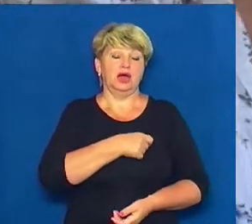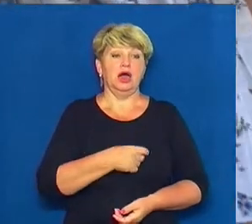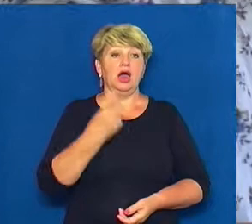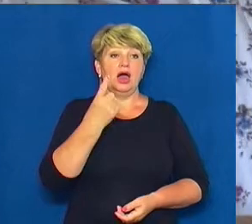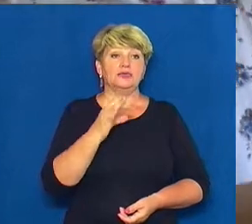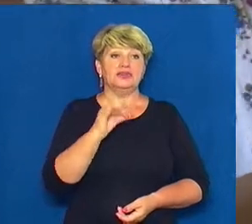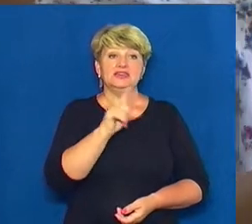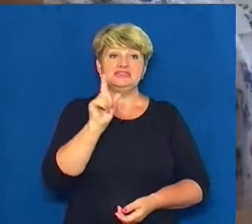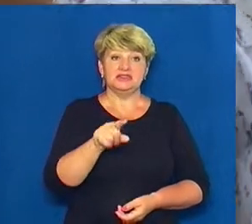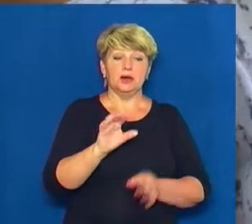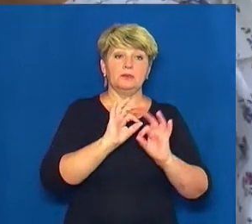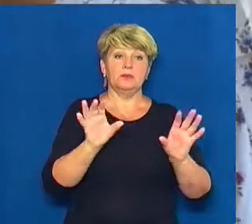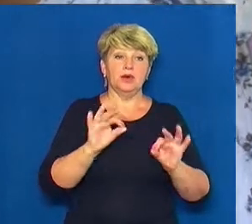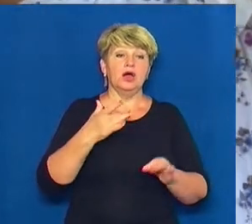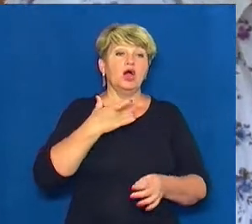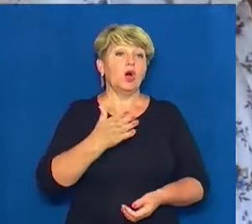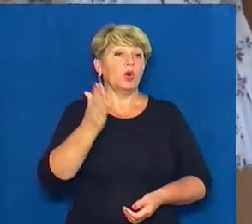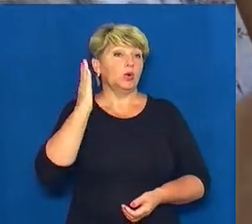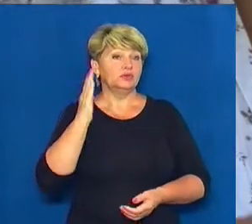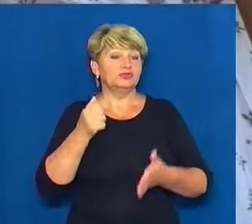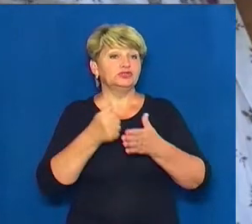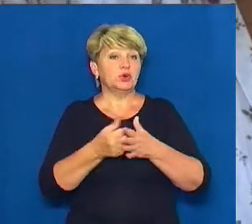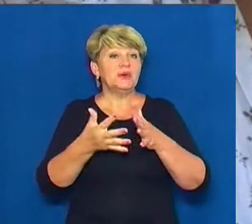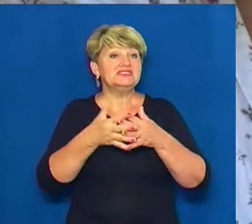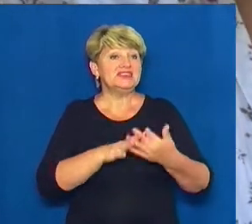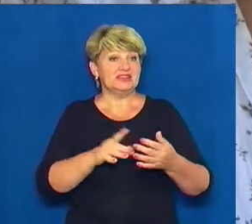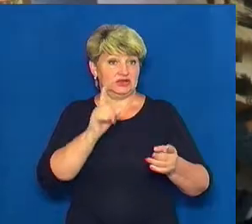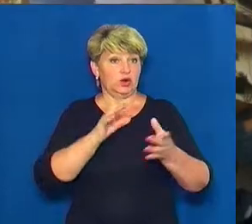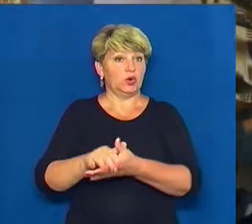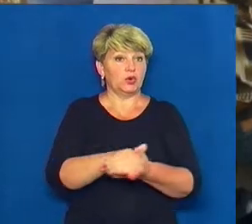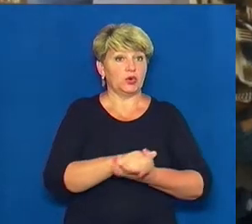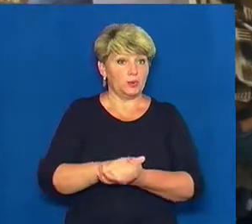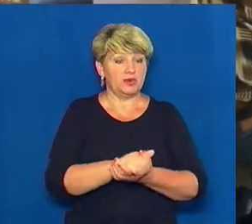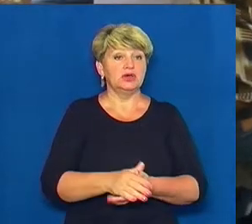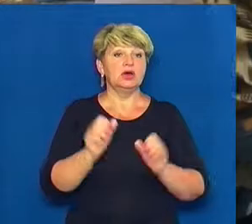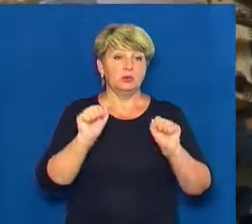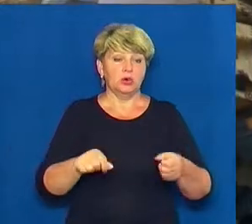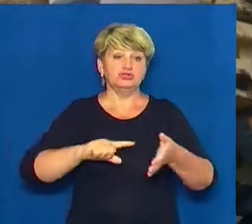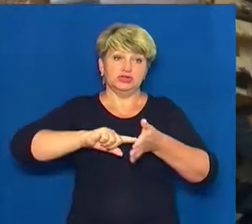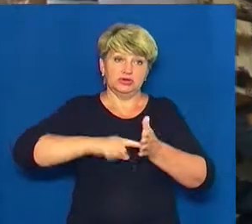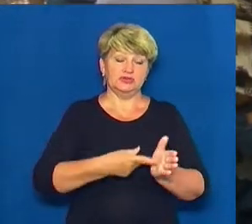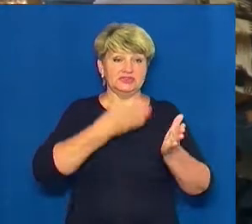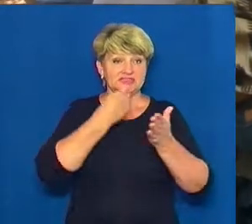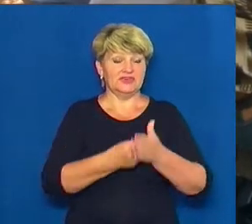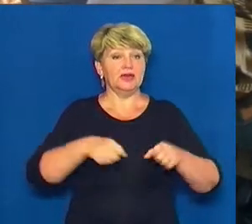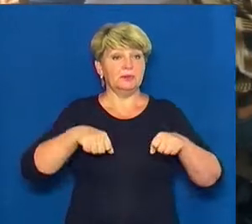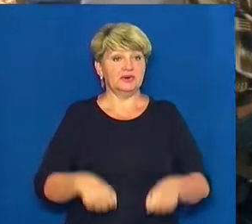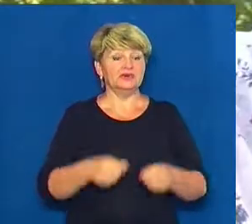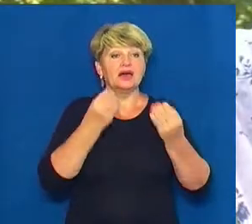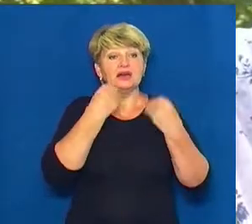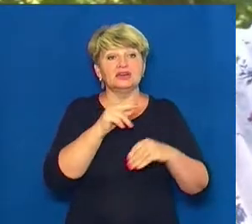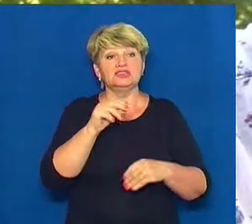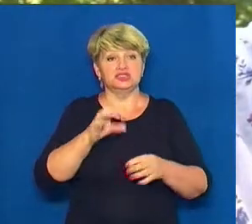пояснює – голосували за приєднання саме до сільської громади, бо так зможуть відстоювати свої права краще, аніж у місті.